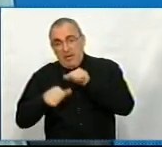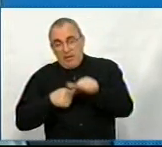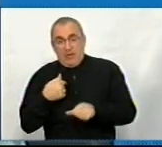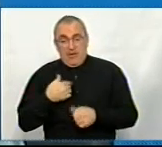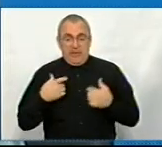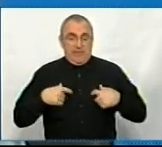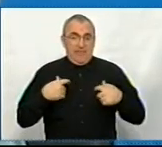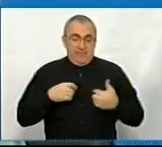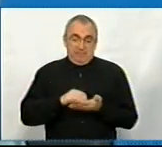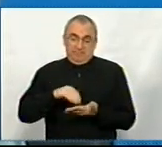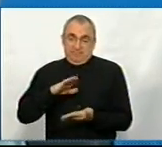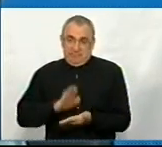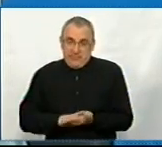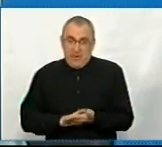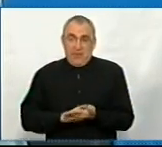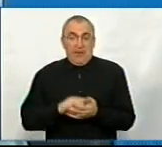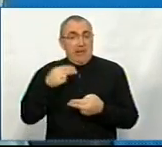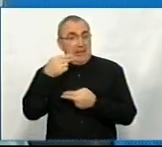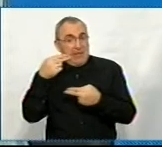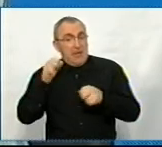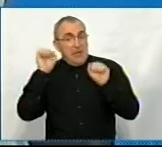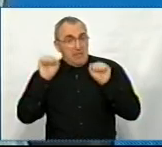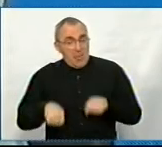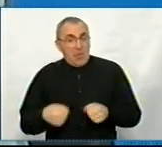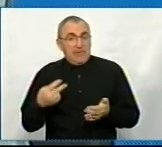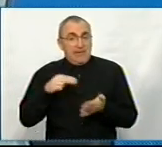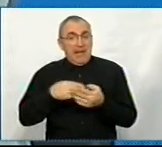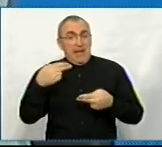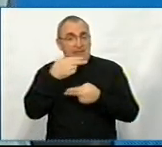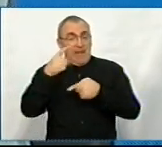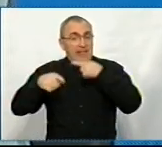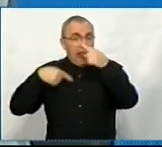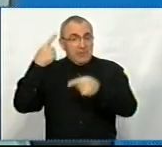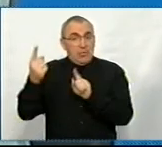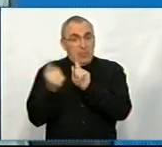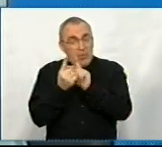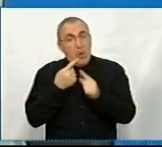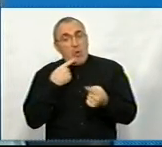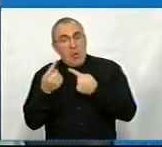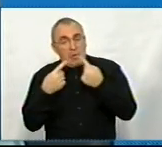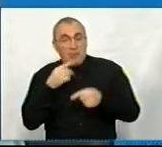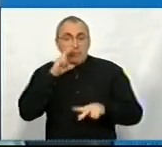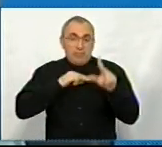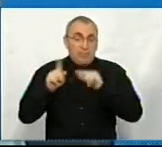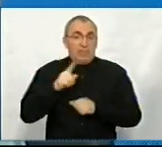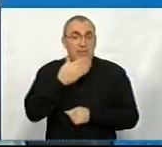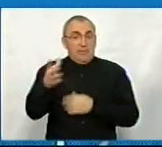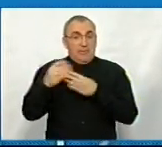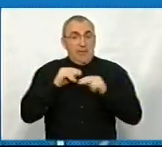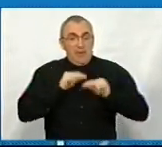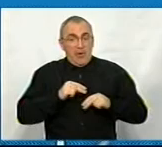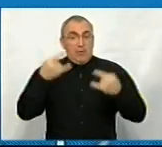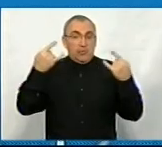Власне, я собі навіть занотувала теми, які могли б стати темами наших наступних зустрічей і розмов. Сподіваємося, що співпраця